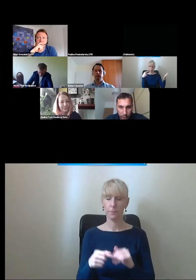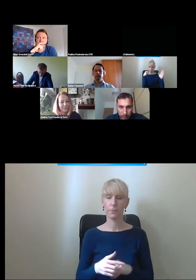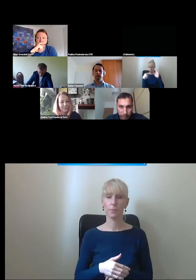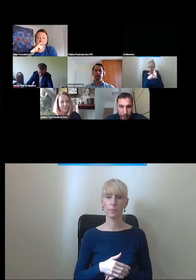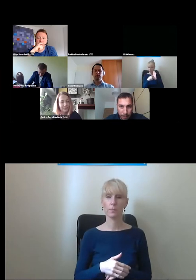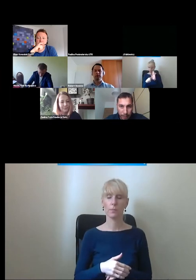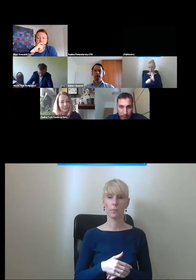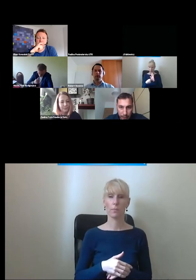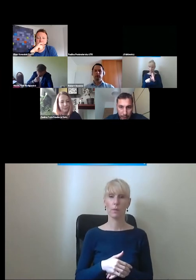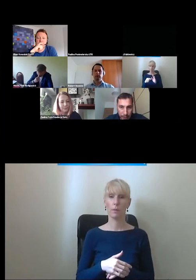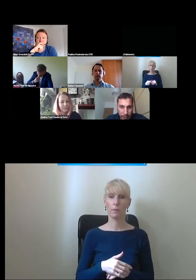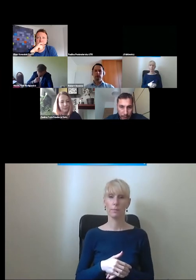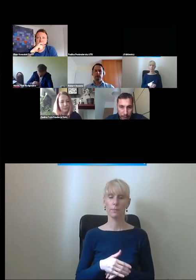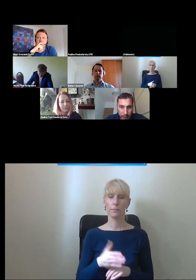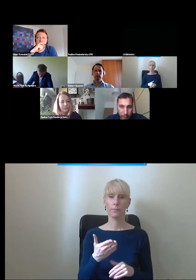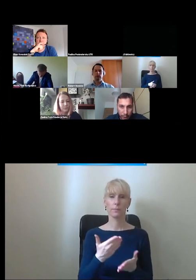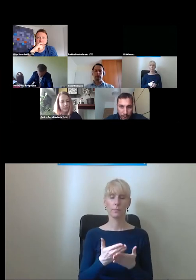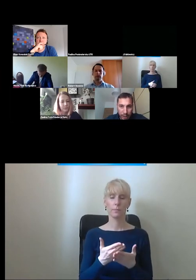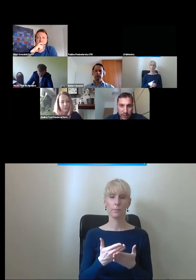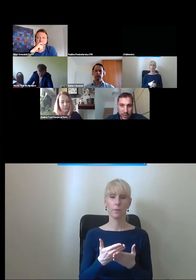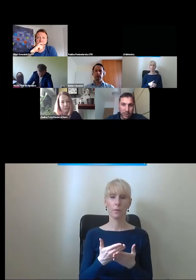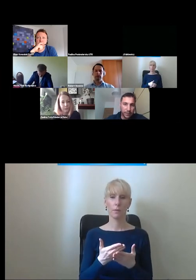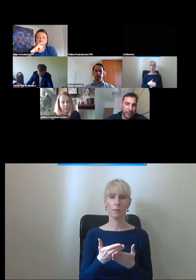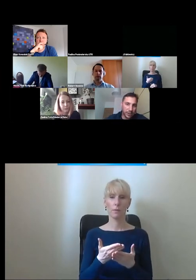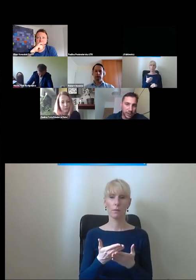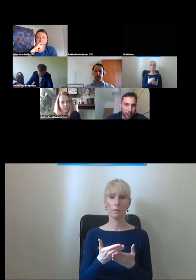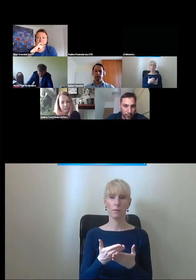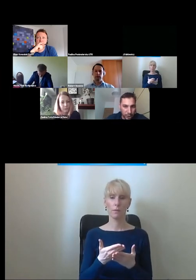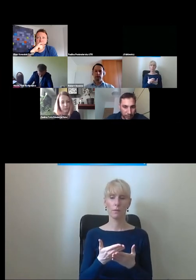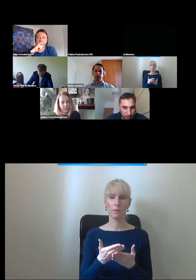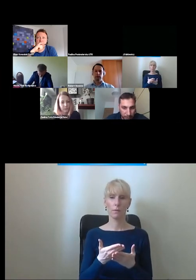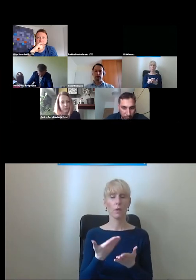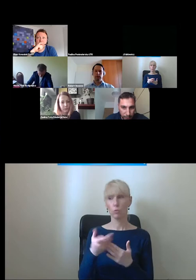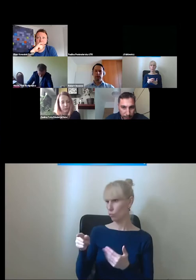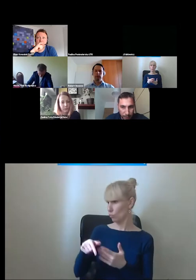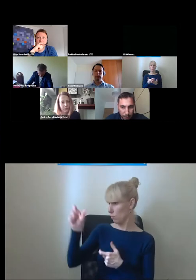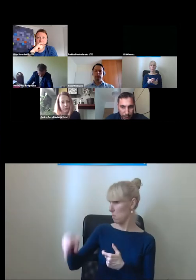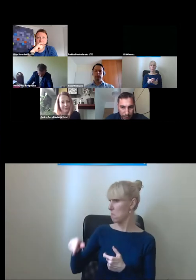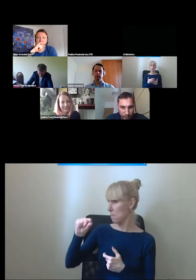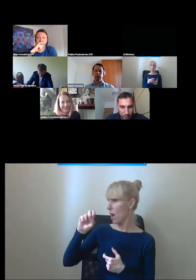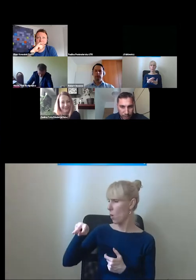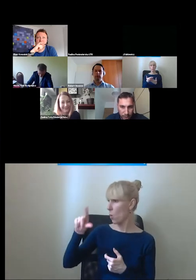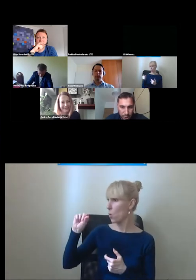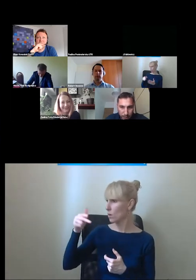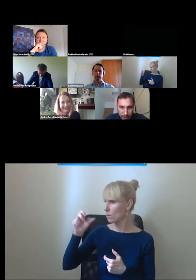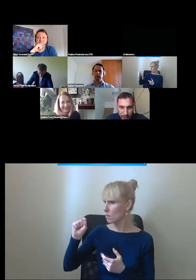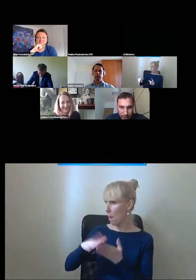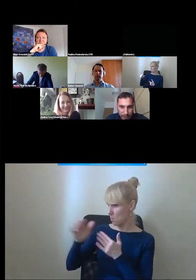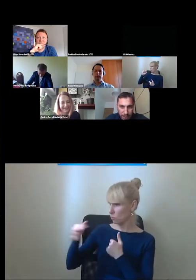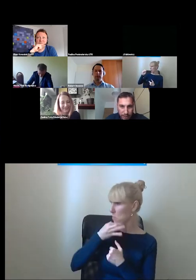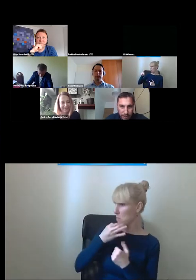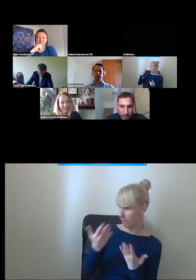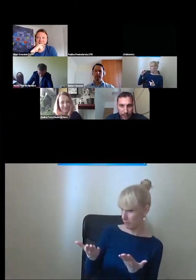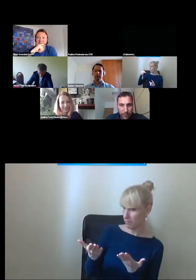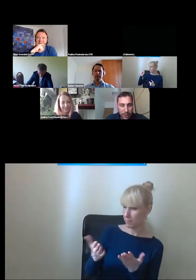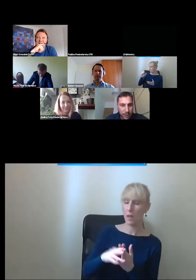Mówimy o tym, aby pochylnie stosować, zresztą może mnie ewentualnie Paulina poprawić, bo też uczestniczyła w pracach nad